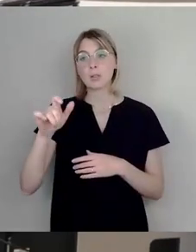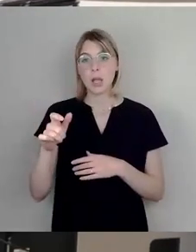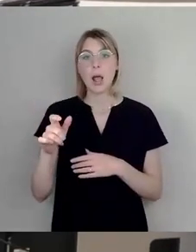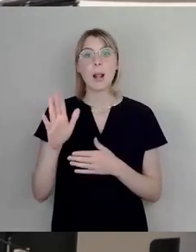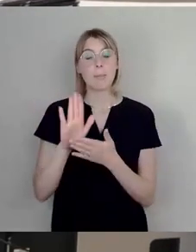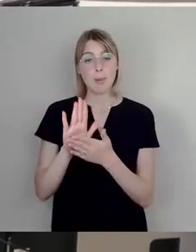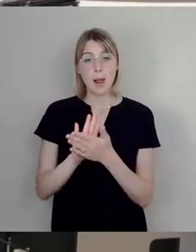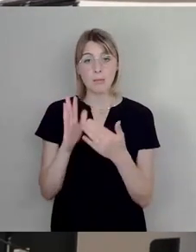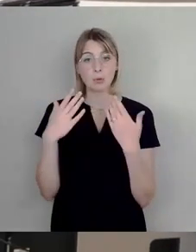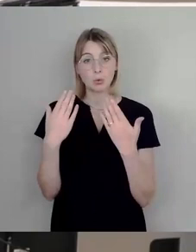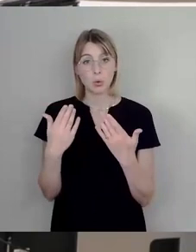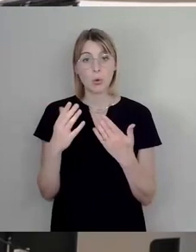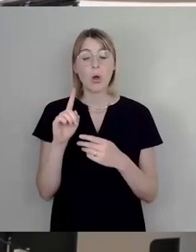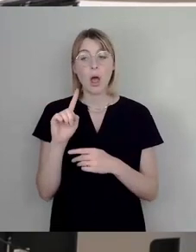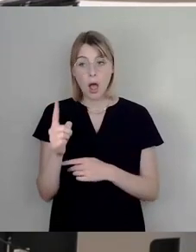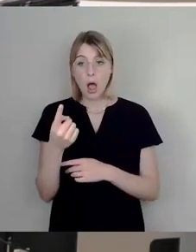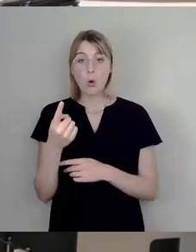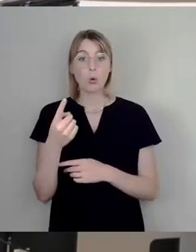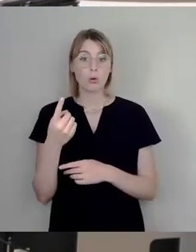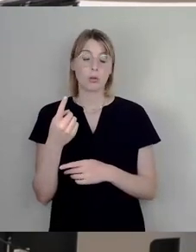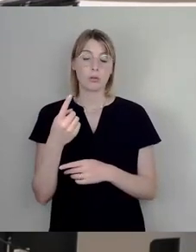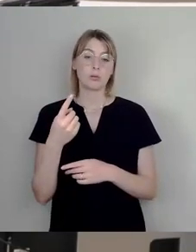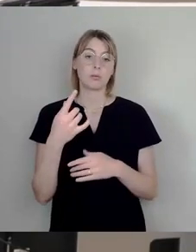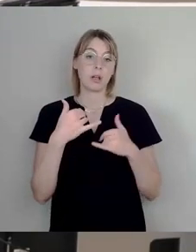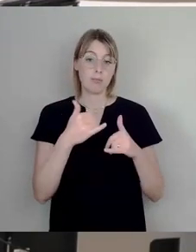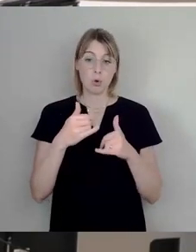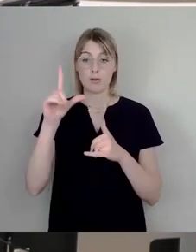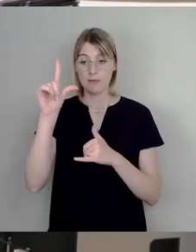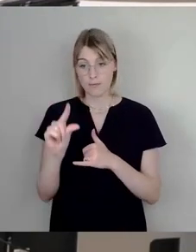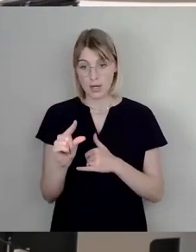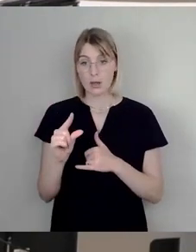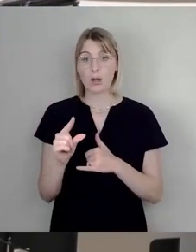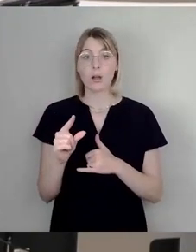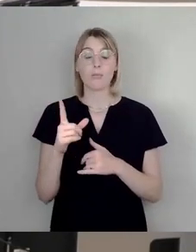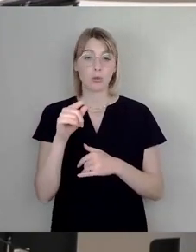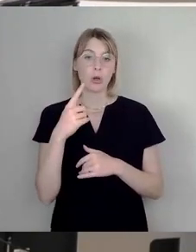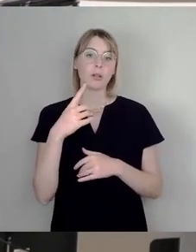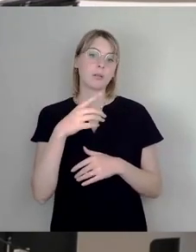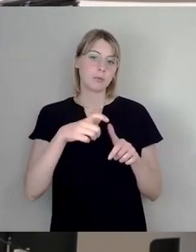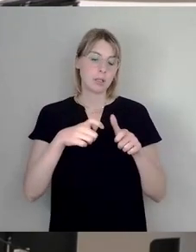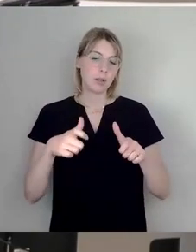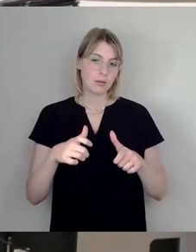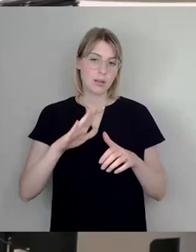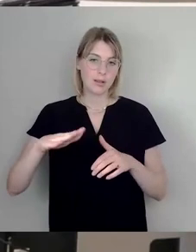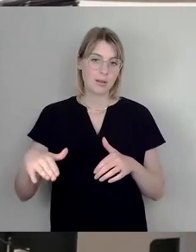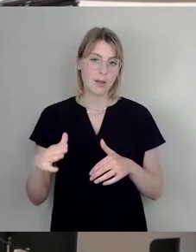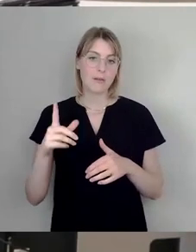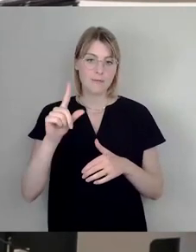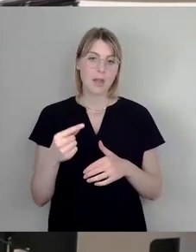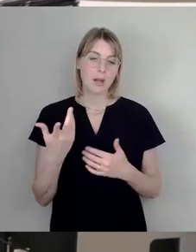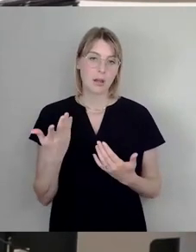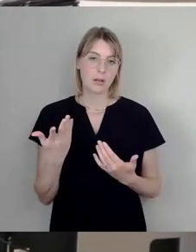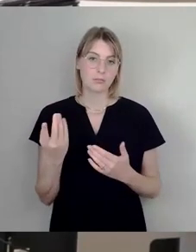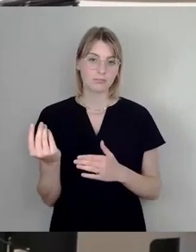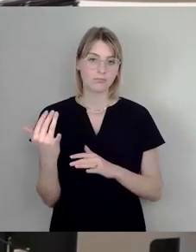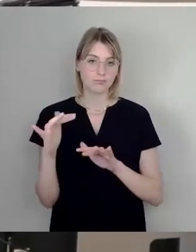soll, auch wenn die Geburtenrate sinkt, also wenn weniger Kinder im Kindergarten sind und sind voll der Meinung, damit